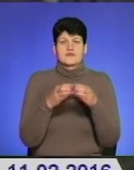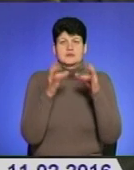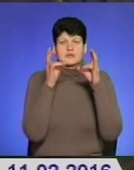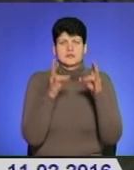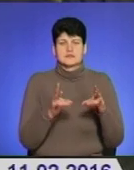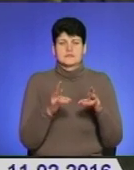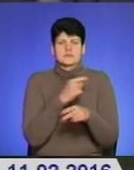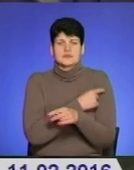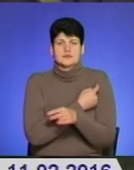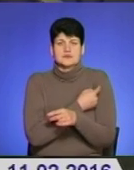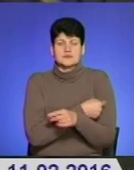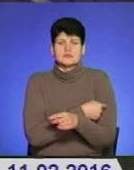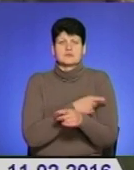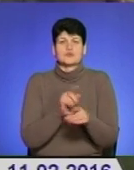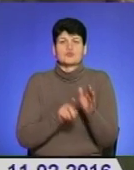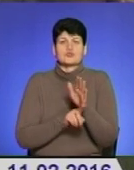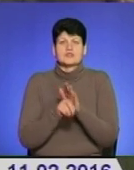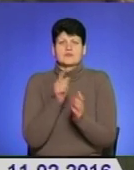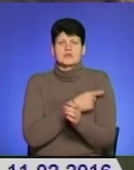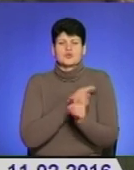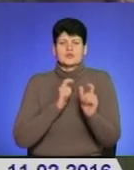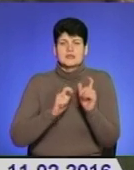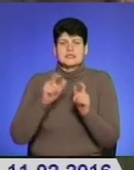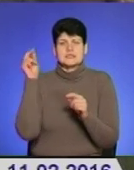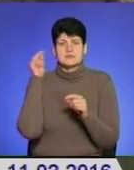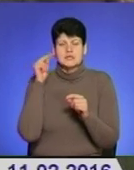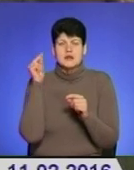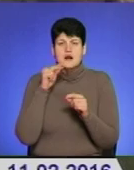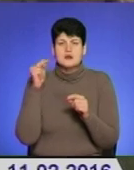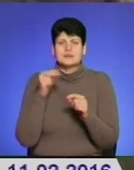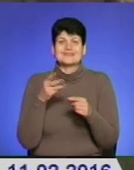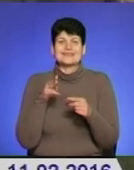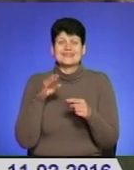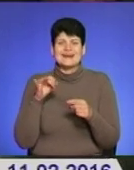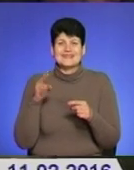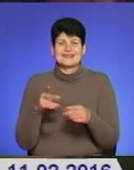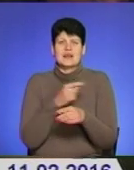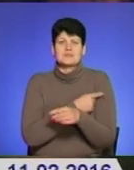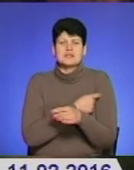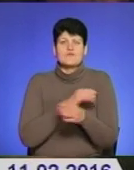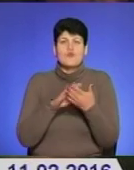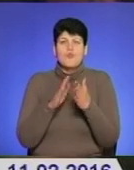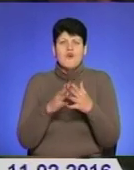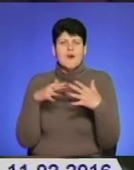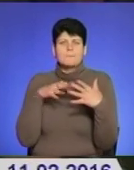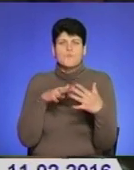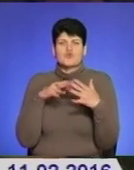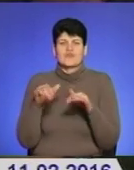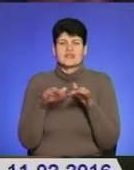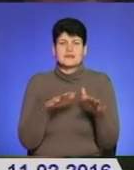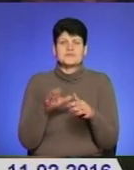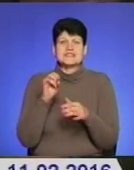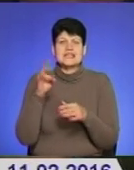державного медичного університету розпочався семінар «Тактика медицини в умовах бойових дій». Учасники тренінгу, санітари